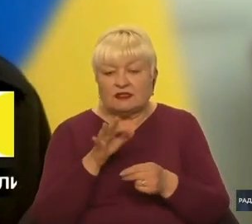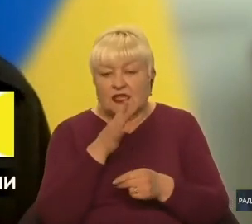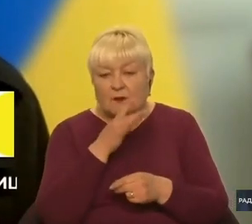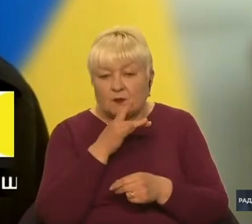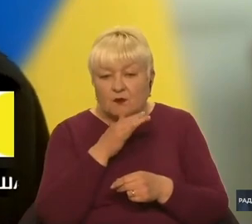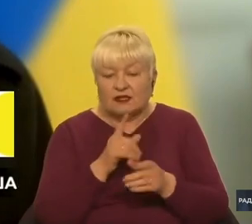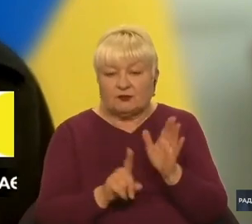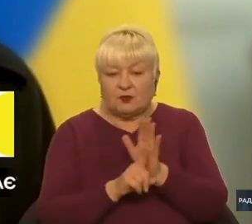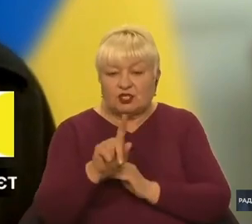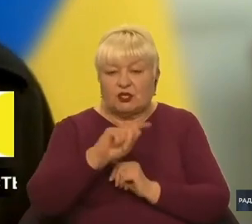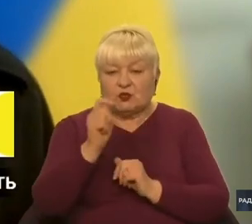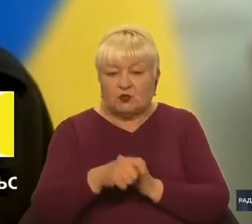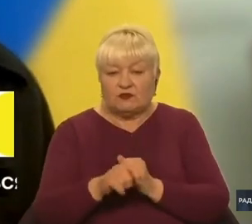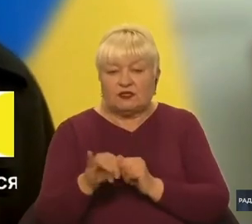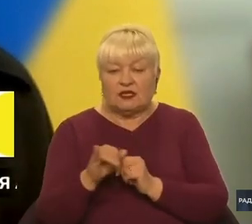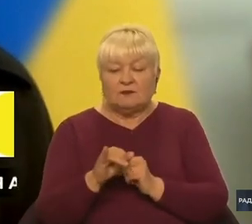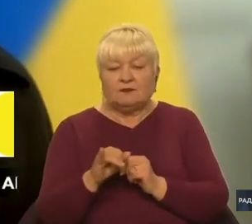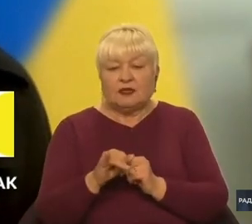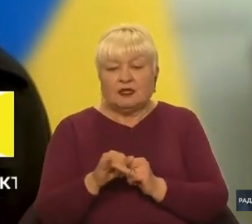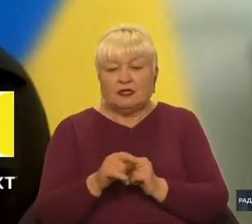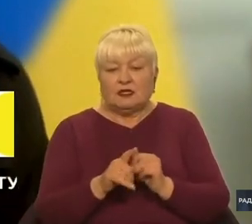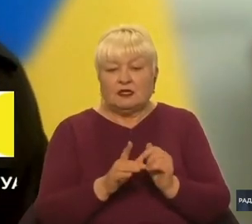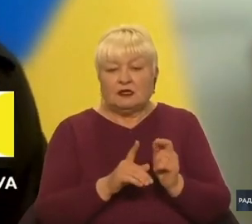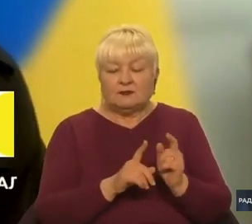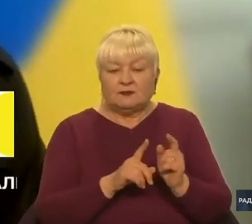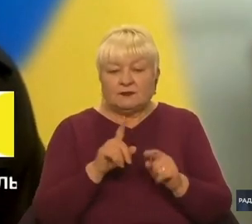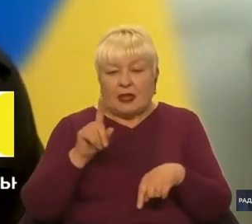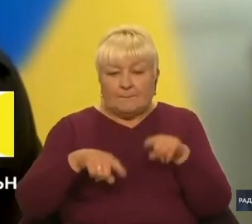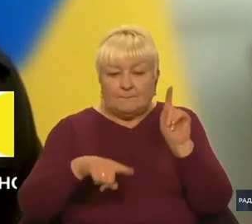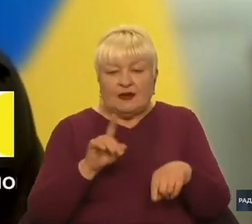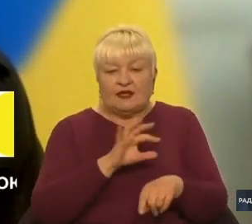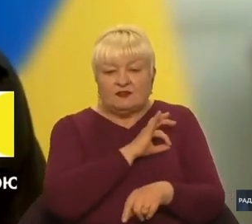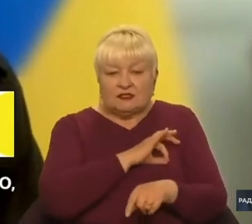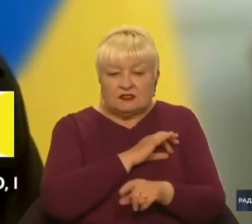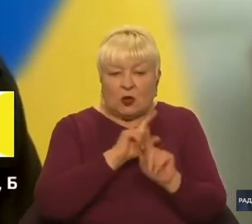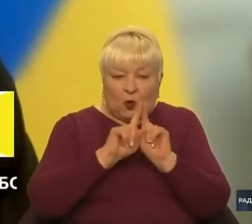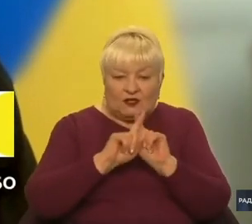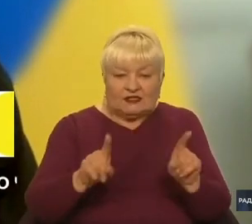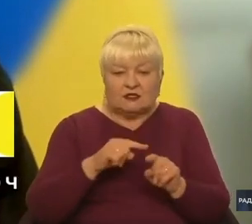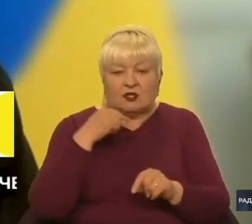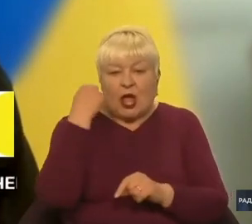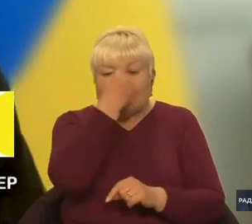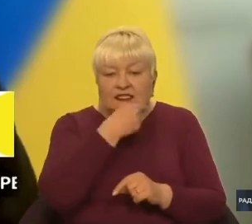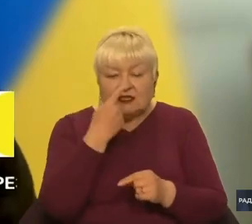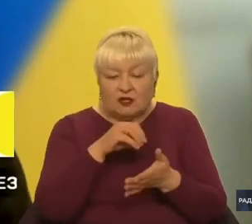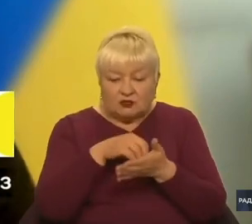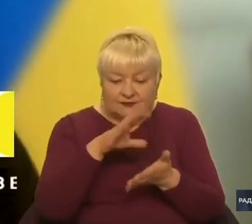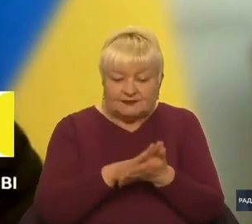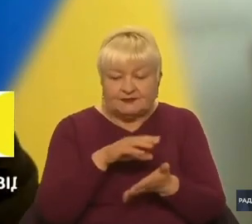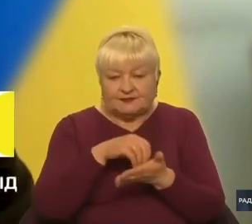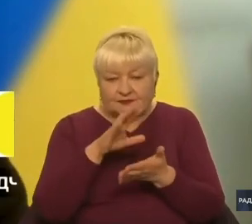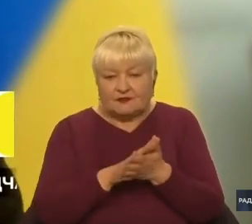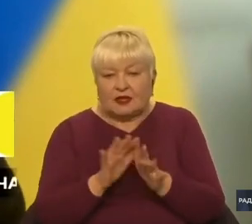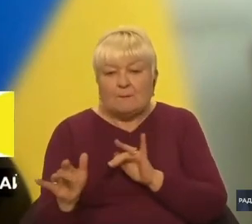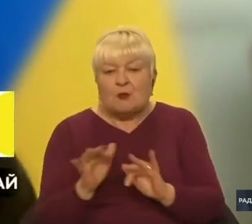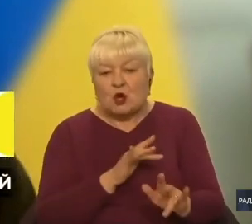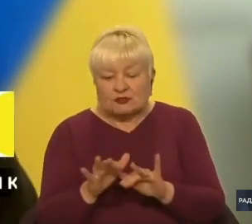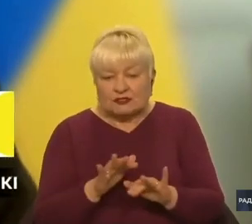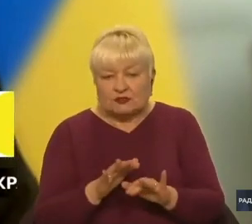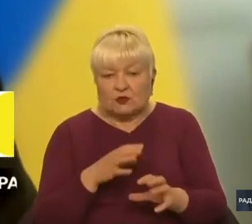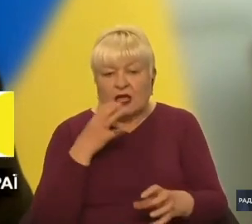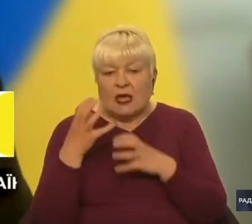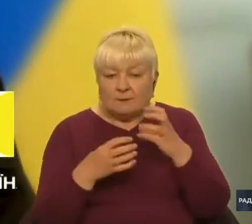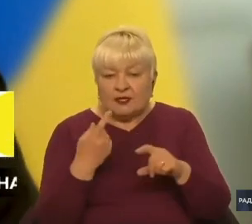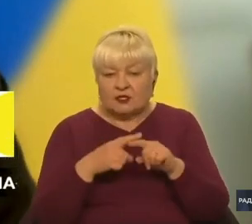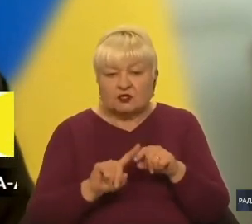через певні юридичні, знову ж таки, індивідуально, ексклюзивно, скажімо так, зафіксовані процедури. Тому міжнародний – це перша тема,